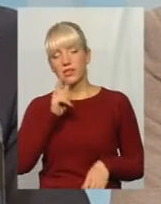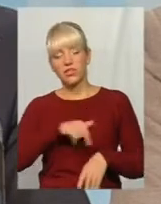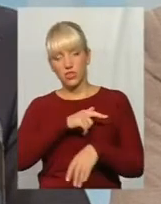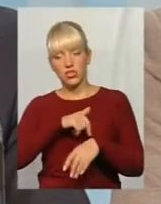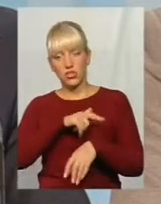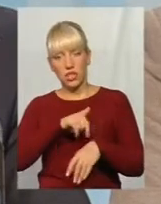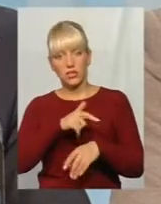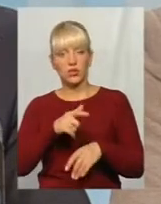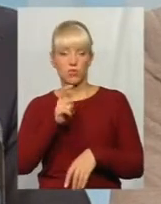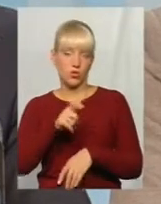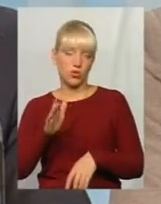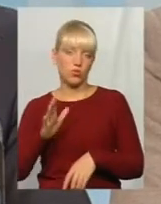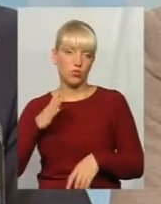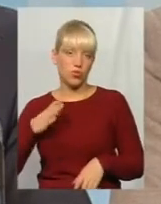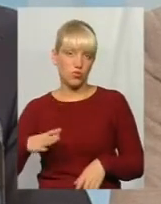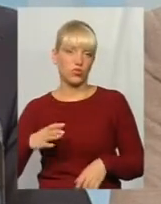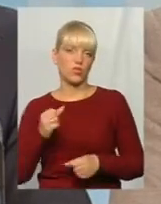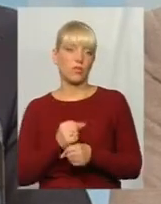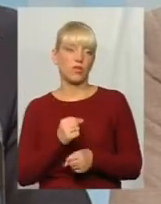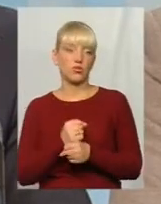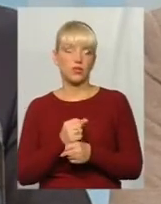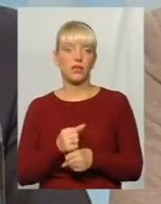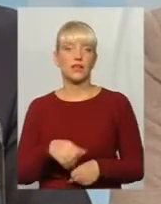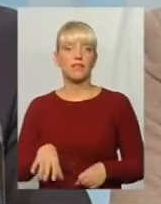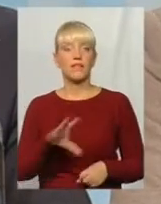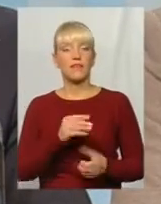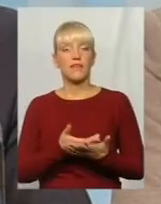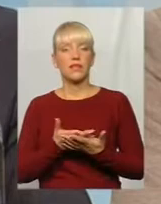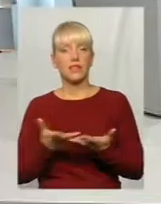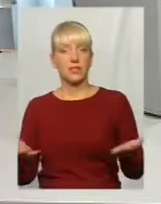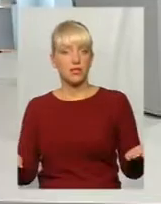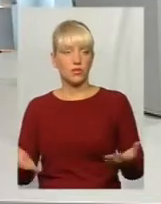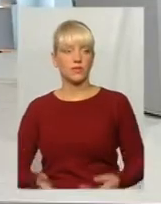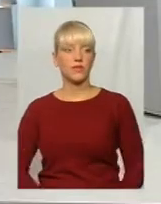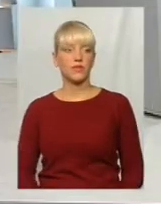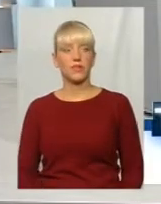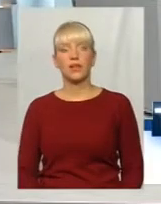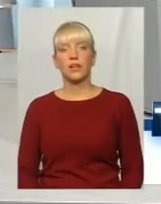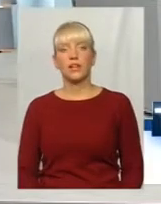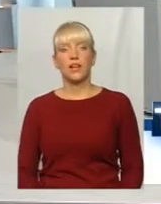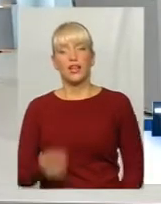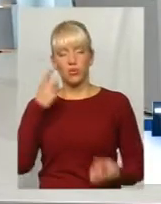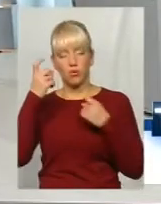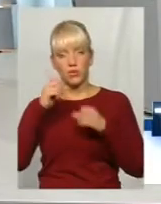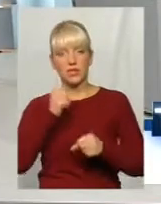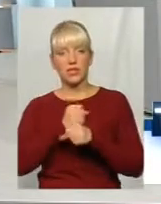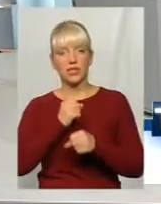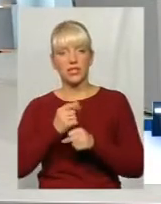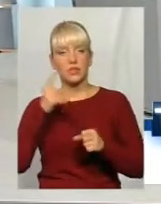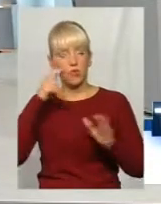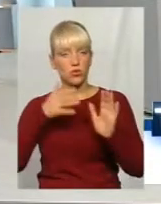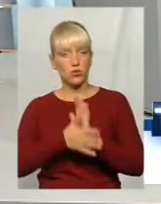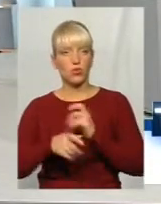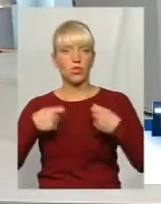вони будуть змушені працювати всі відкрито і прозоро. Інформаційна діяльність з приводу прозору продажі буде